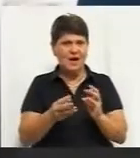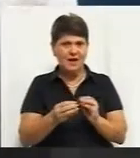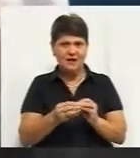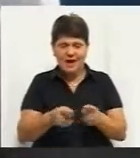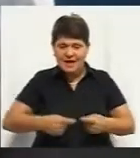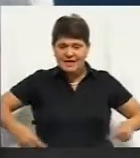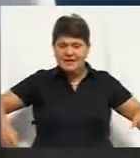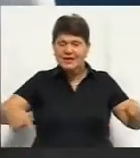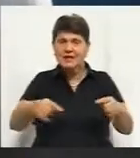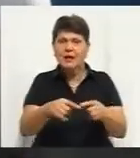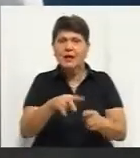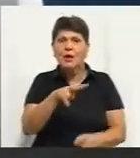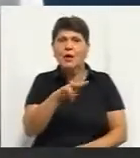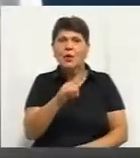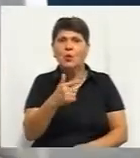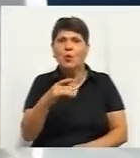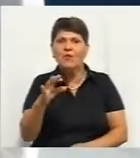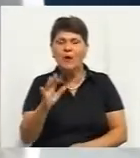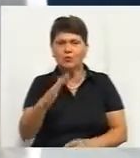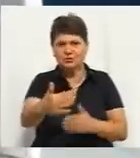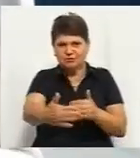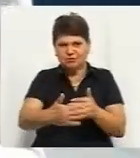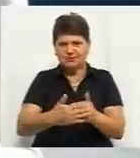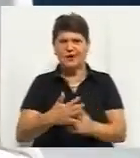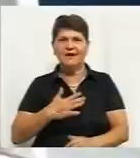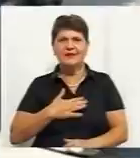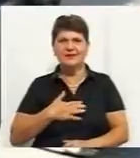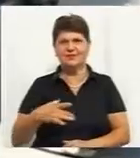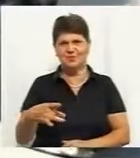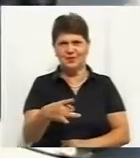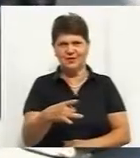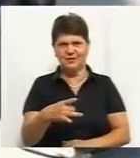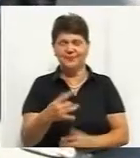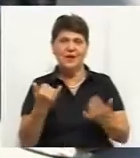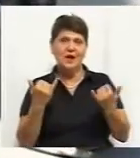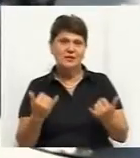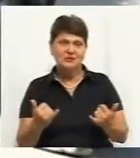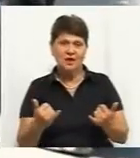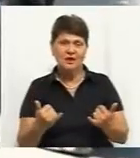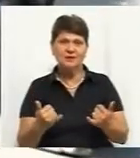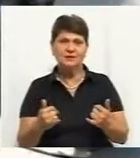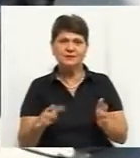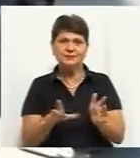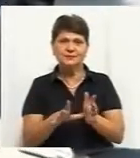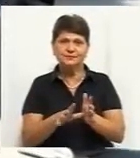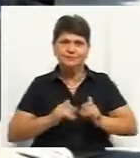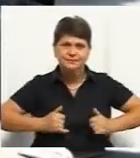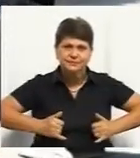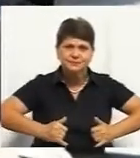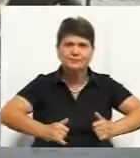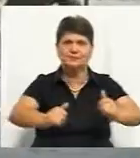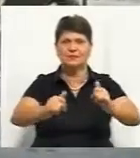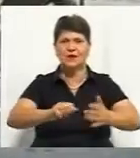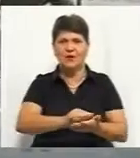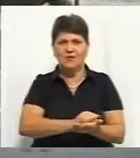ділянка залу Гової, вона стане ближчим до нашого мікрорайону. Зараз тут прокладають комунікації і заливають фундамент для